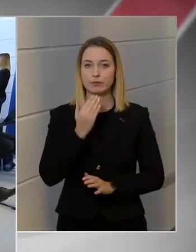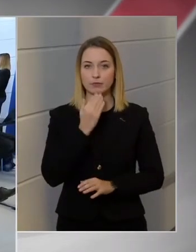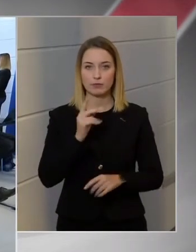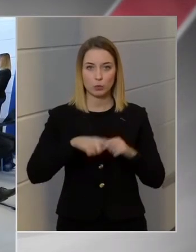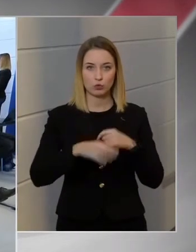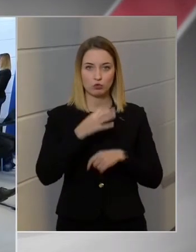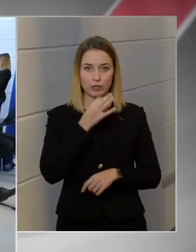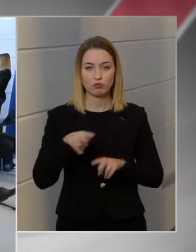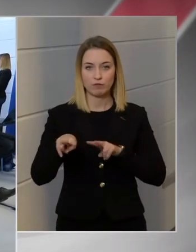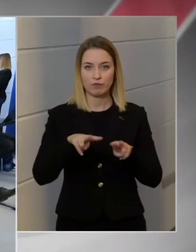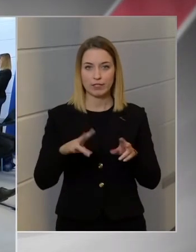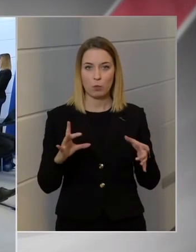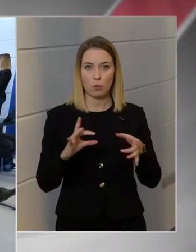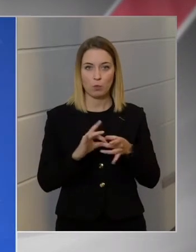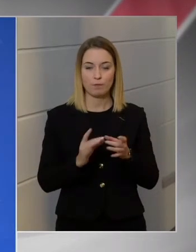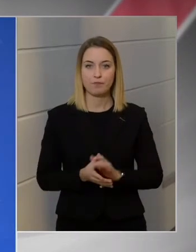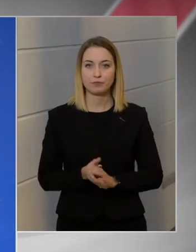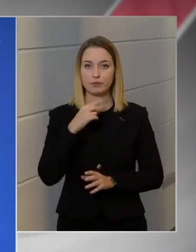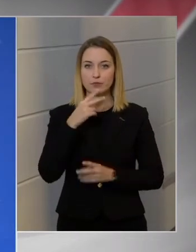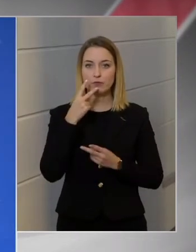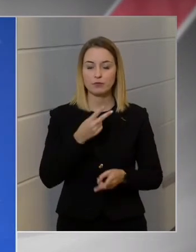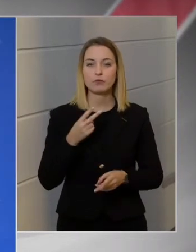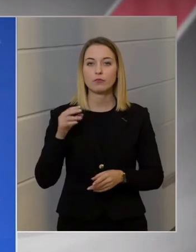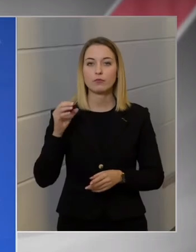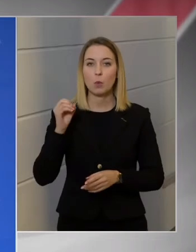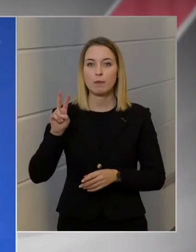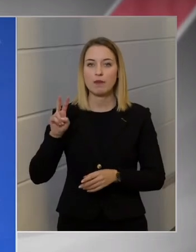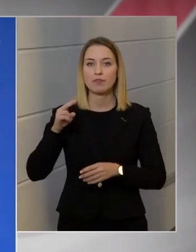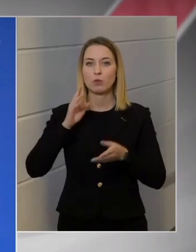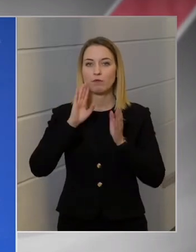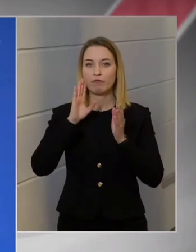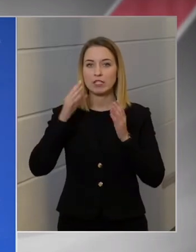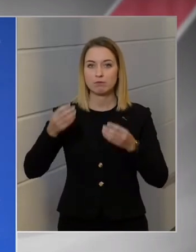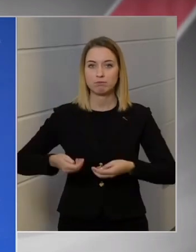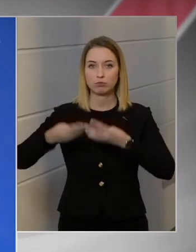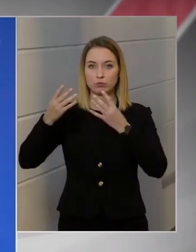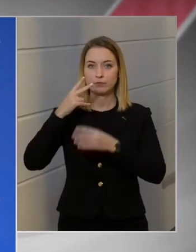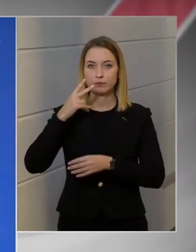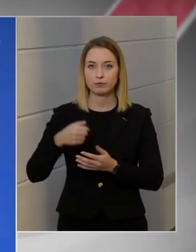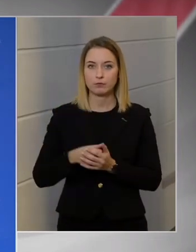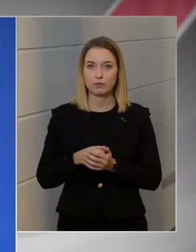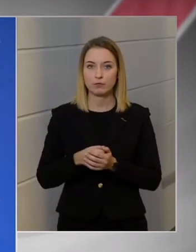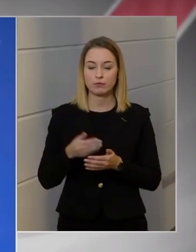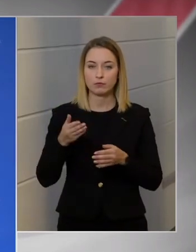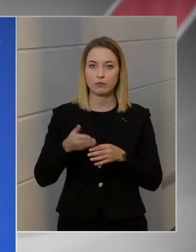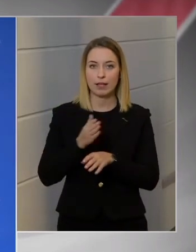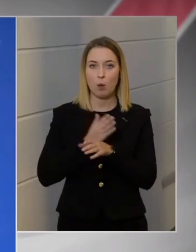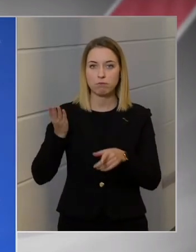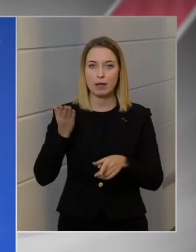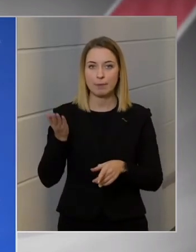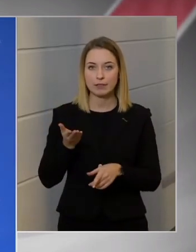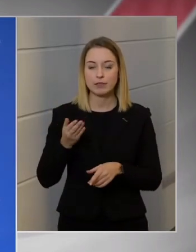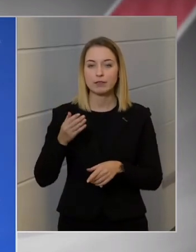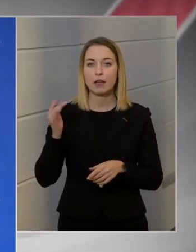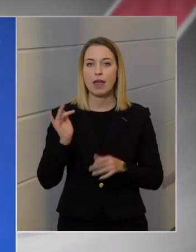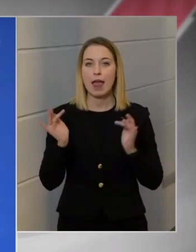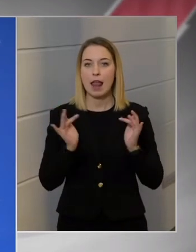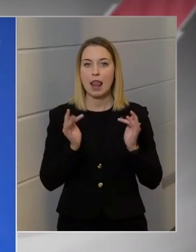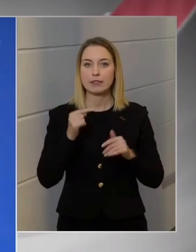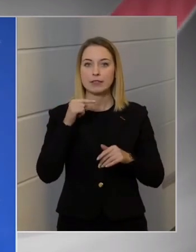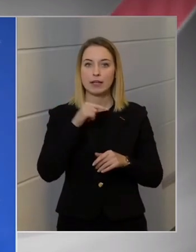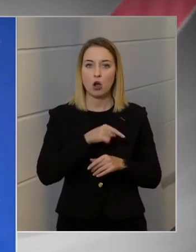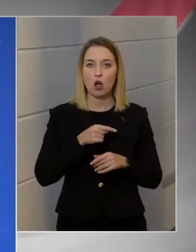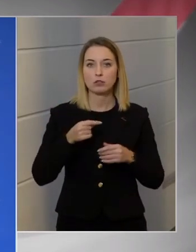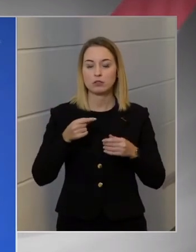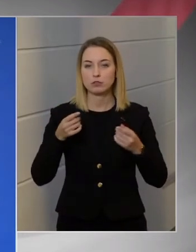kérdésem egy videóhoz kapcsolódik, amit láttam Orbán Viktor Facebook oldalán. Ön az imént említette azt, hogy az ellenzéknek az az érdeke, hogy